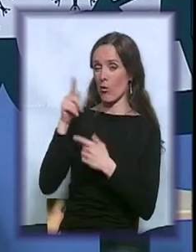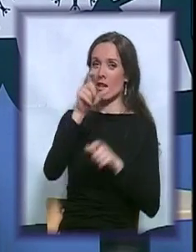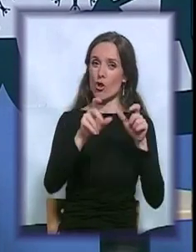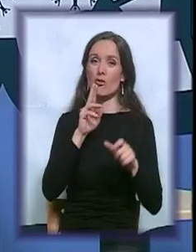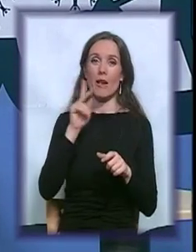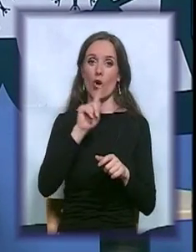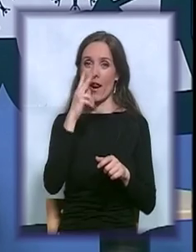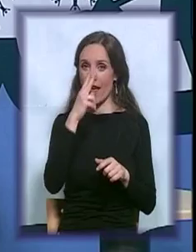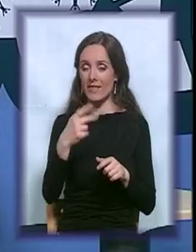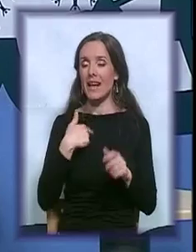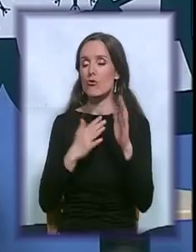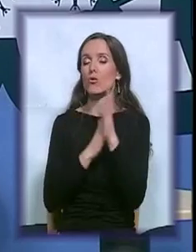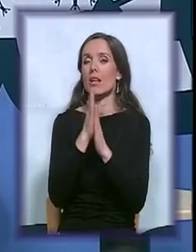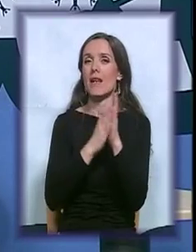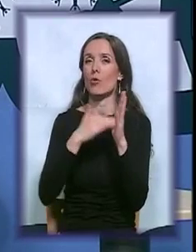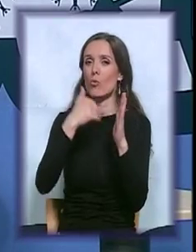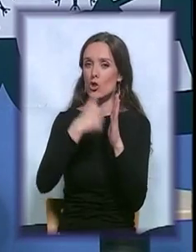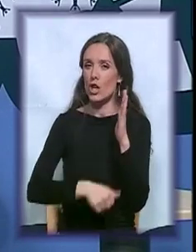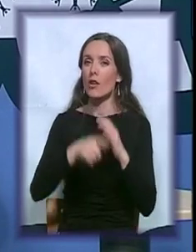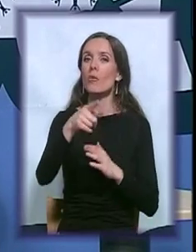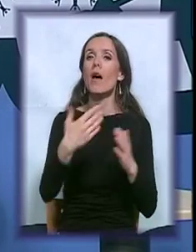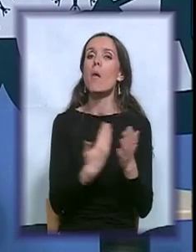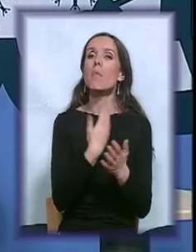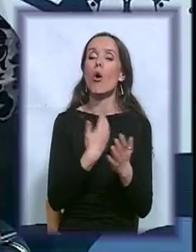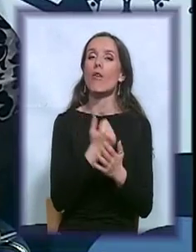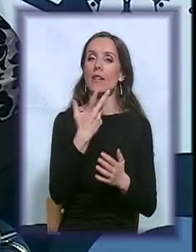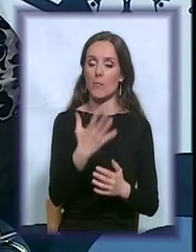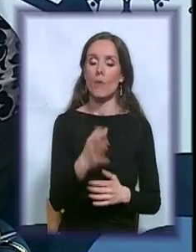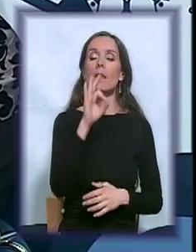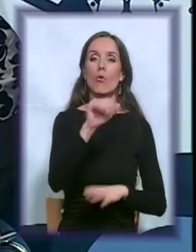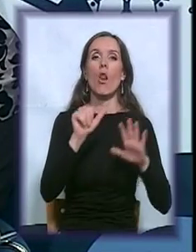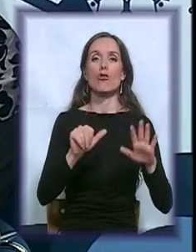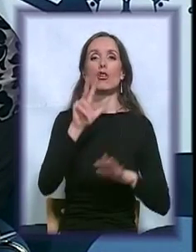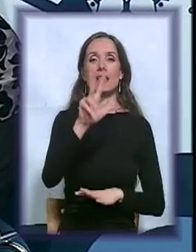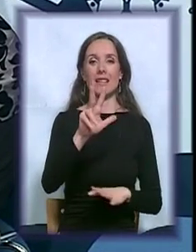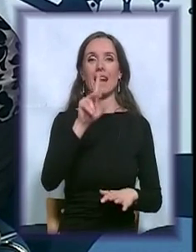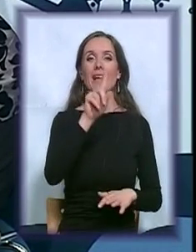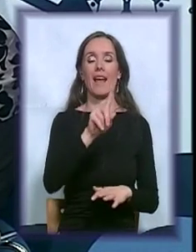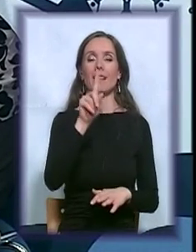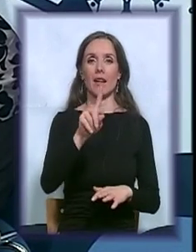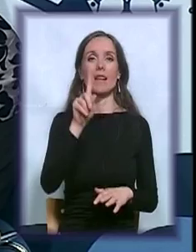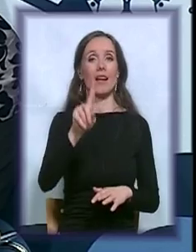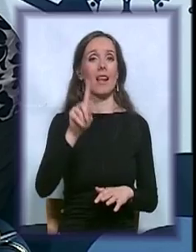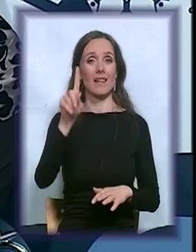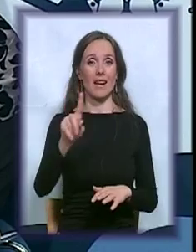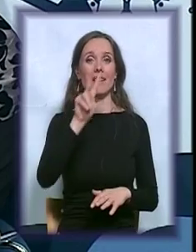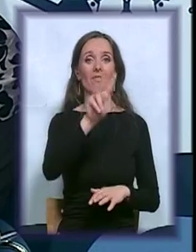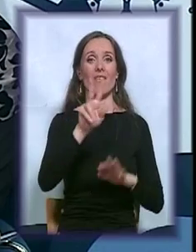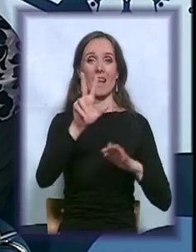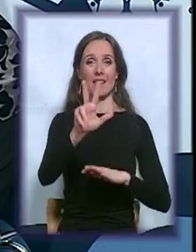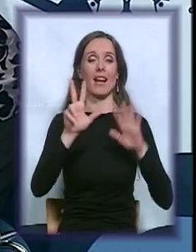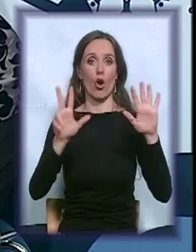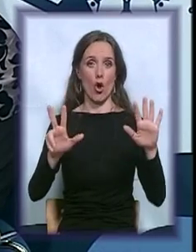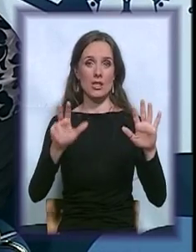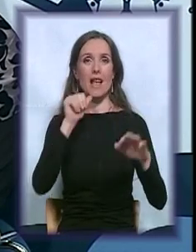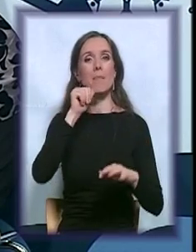ću da zamolim još jedan put da samo ponovite broj. 063 1111 238